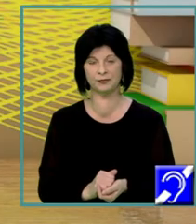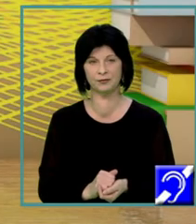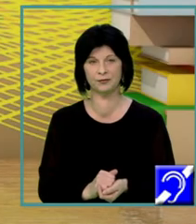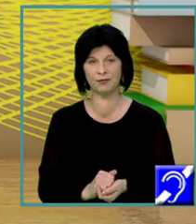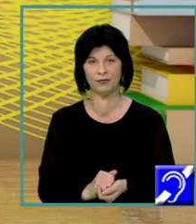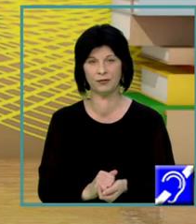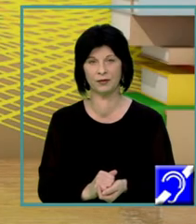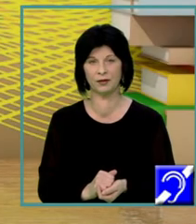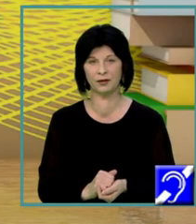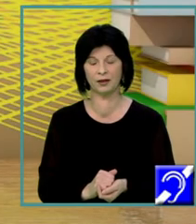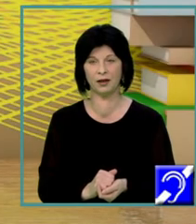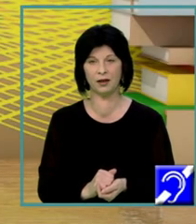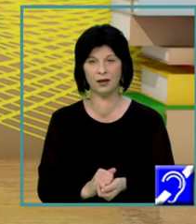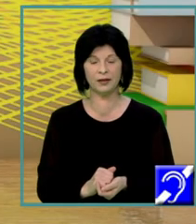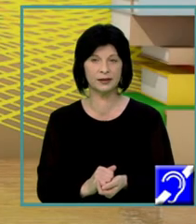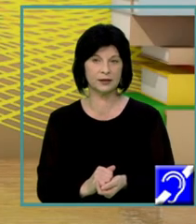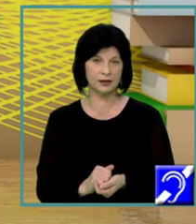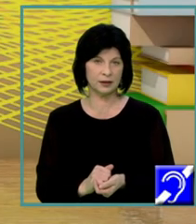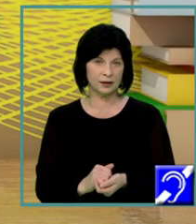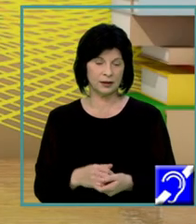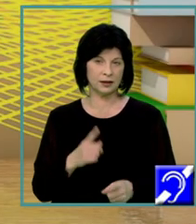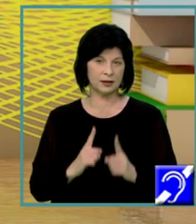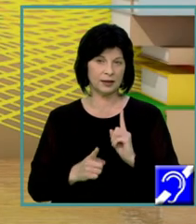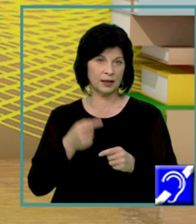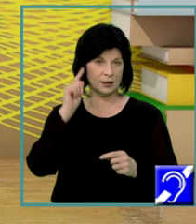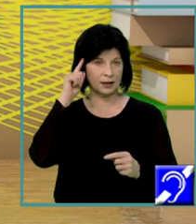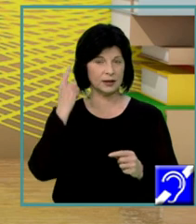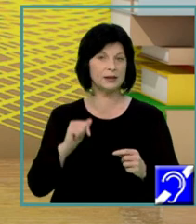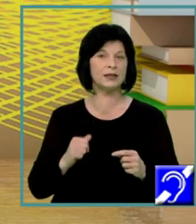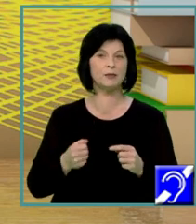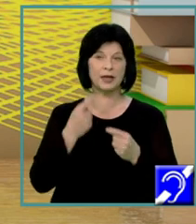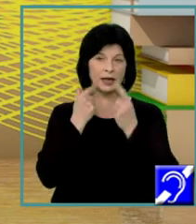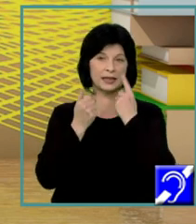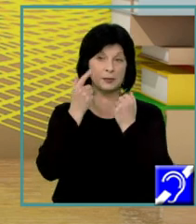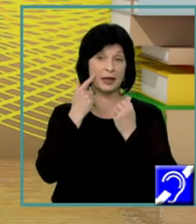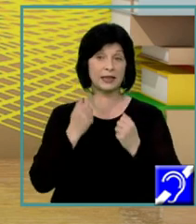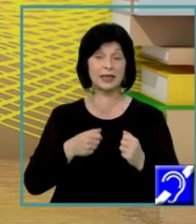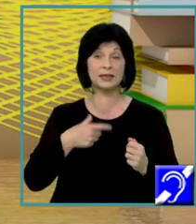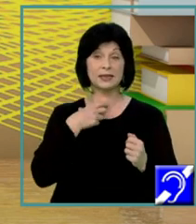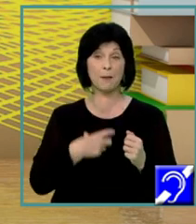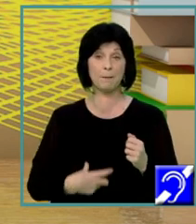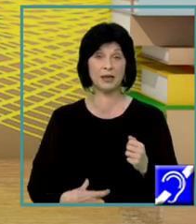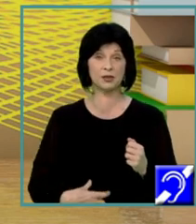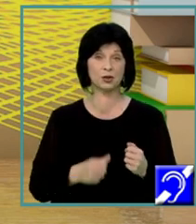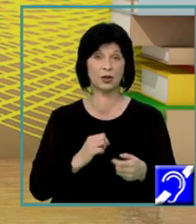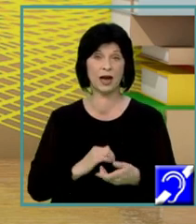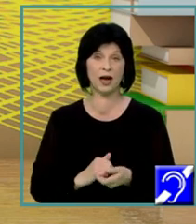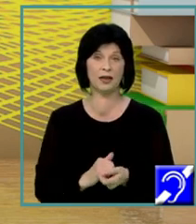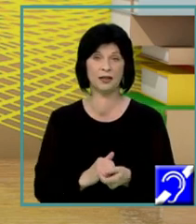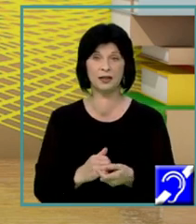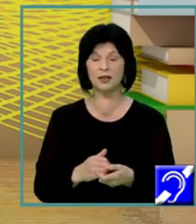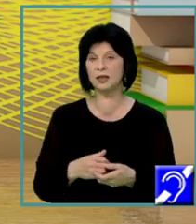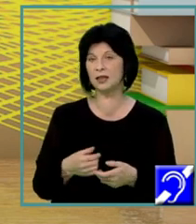Raportarea la experiența personală sau culturală în dezvoltarea oricărui argument. Subliniez. Nu scrie nicăieri. Deci nu